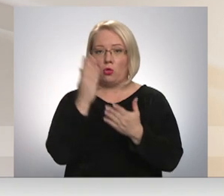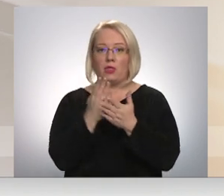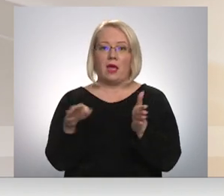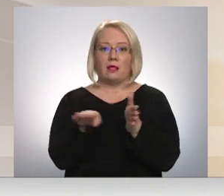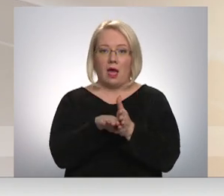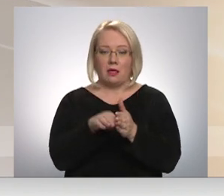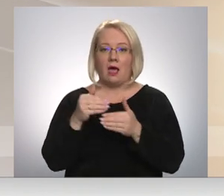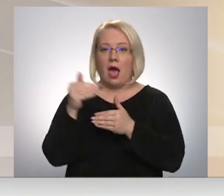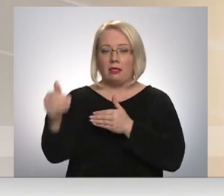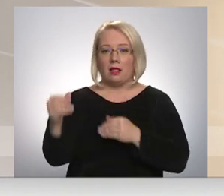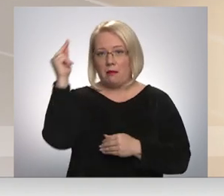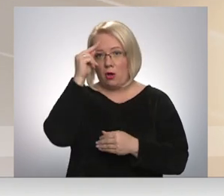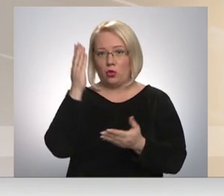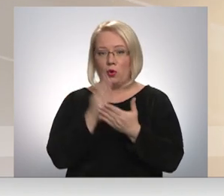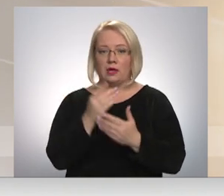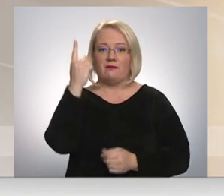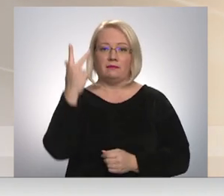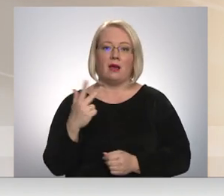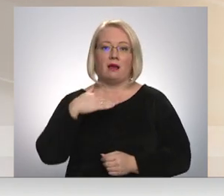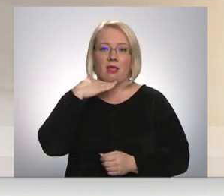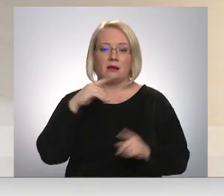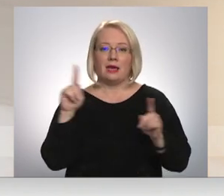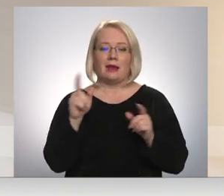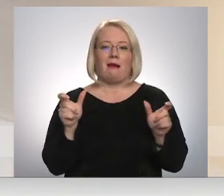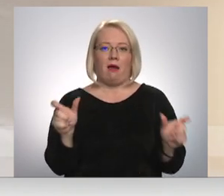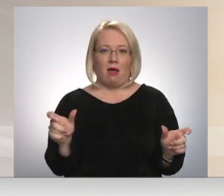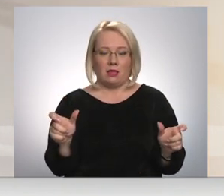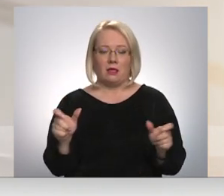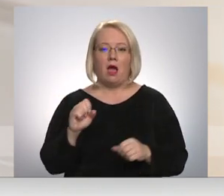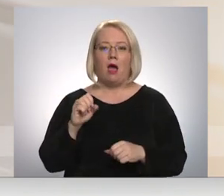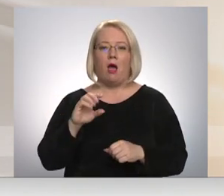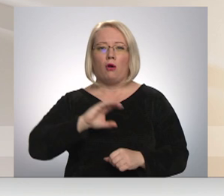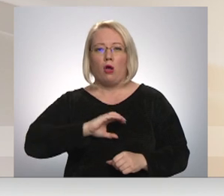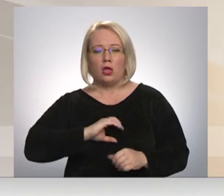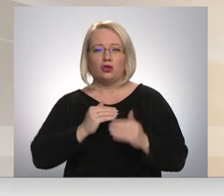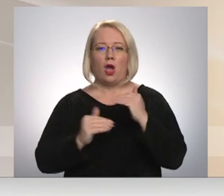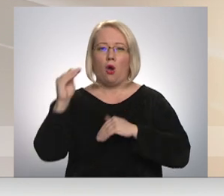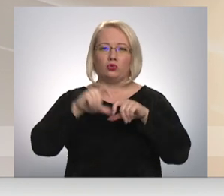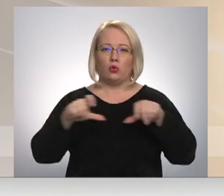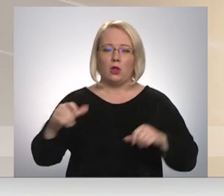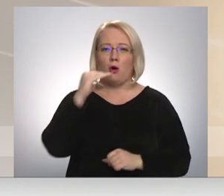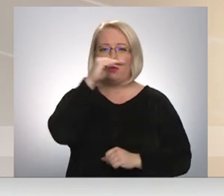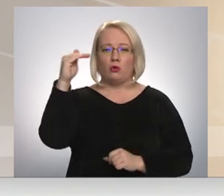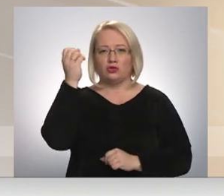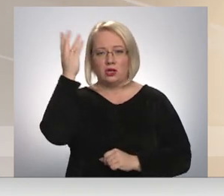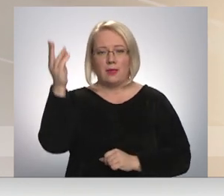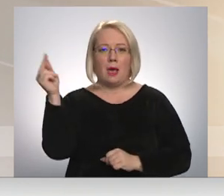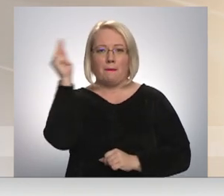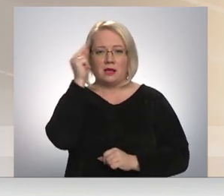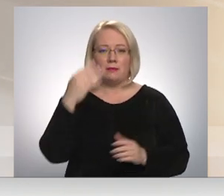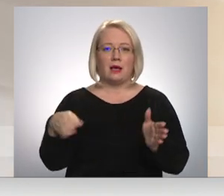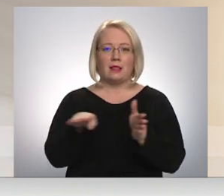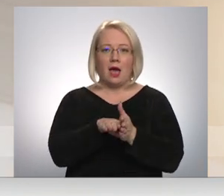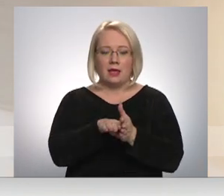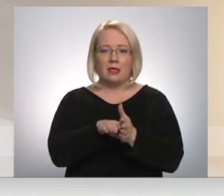mācības var notikt, vismaz viena trešdaļa klases atrodas karantīnā. Koledžās, augstskolās un pieaugšo izglītībā mācības klātienē